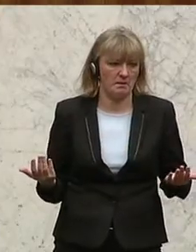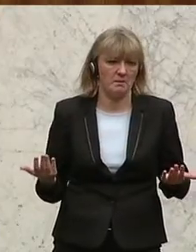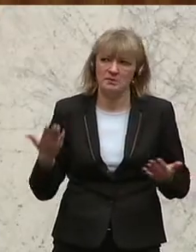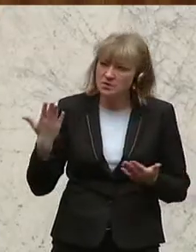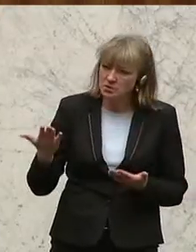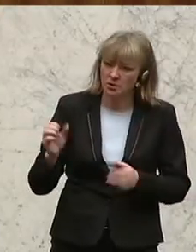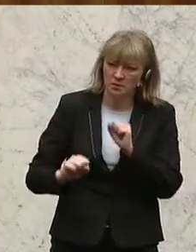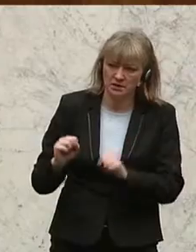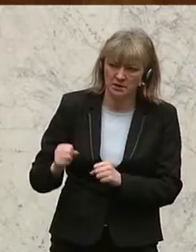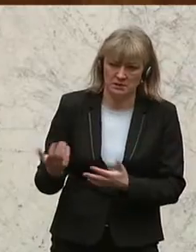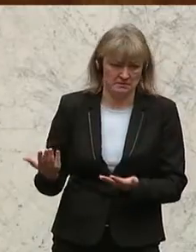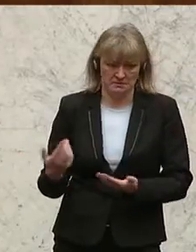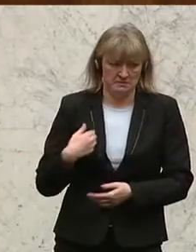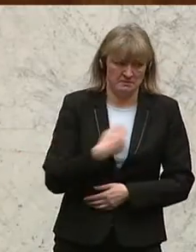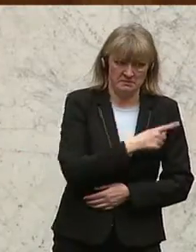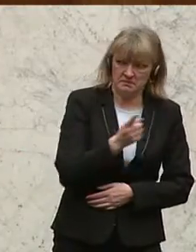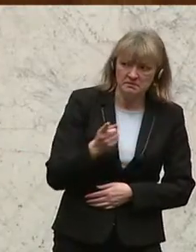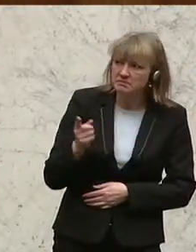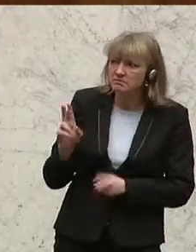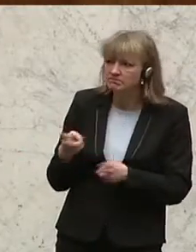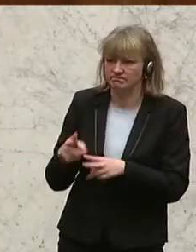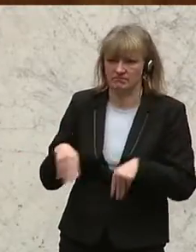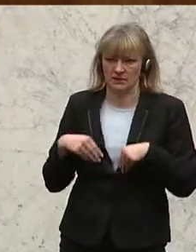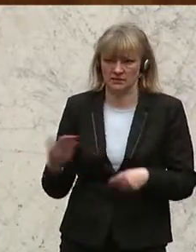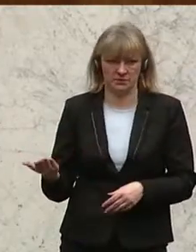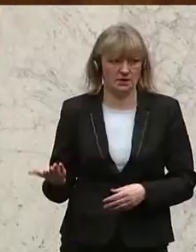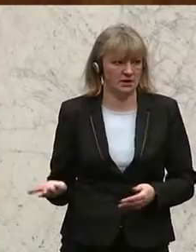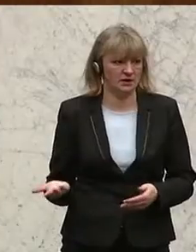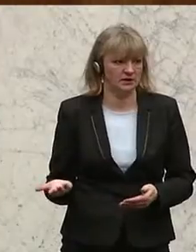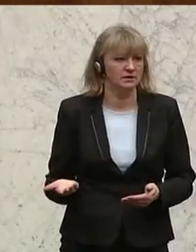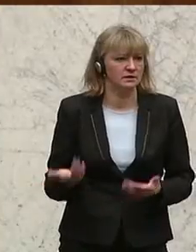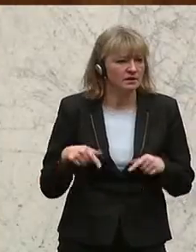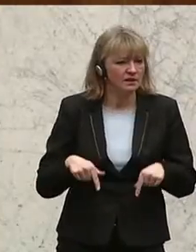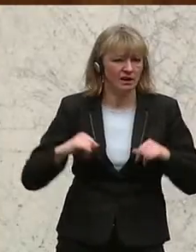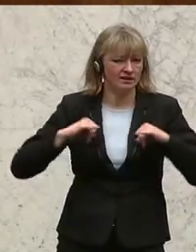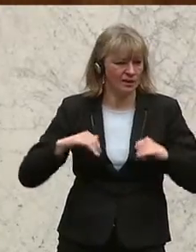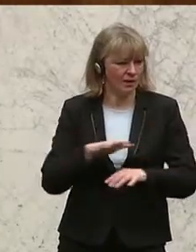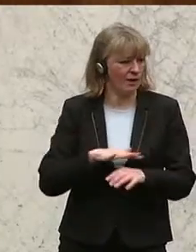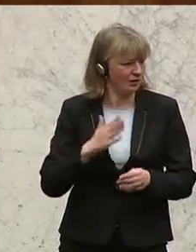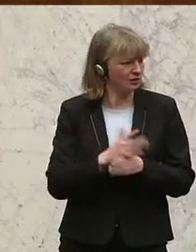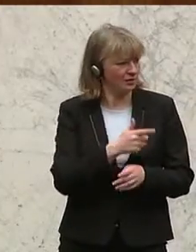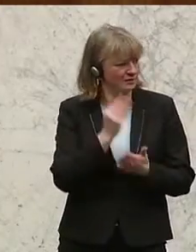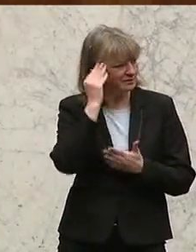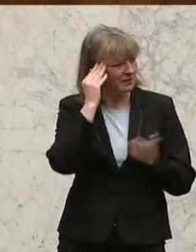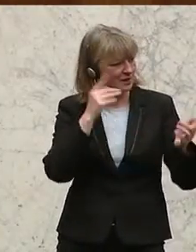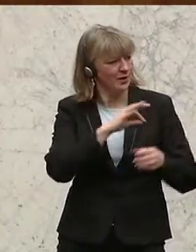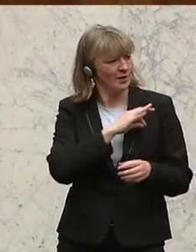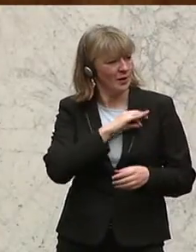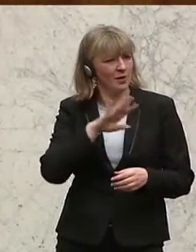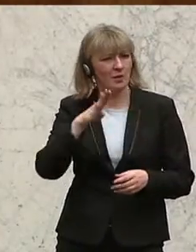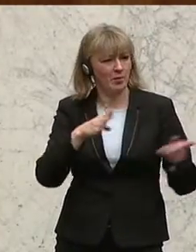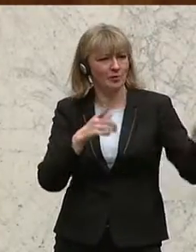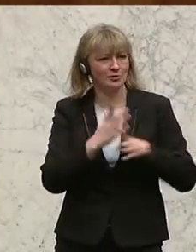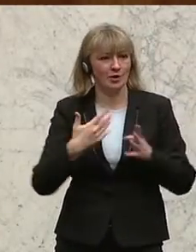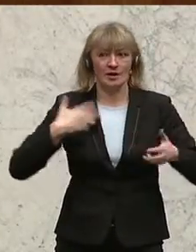Diese Vorgangsweise ist für viele von uns einfach nicht akzeptabel. Gerade bei uns in Tirol, und man hat es vorhin gemerkt, die Kollegin Wurm ist